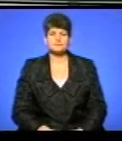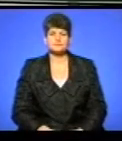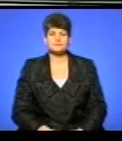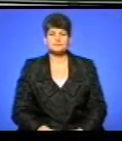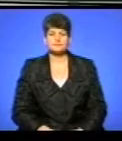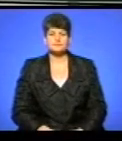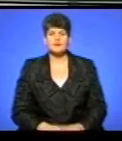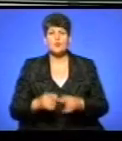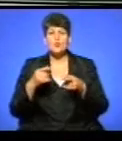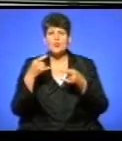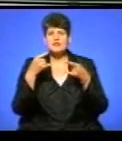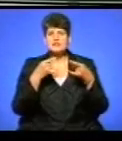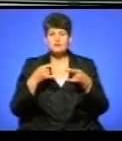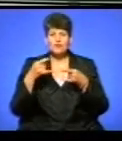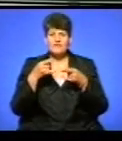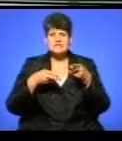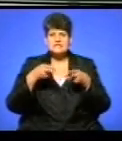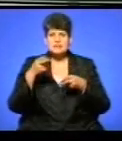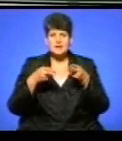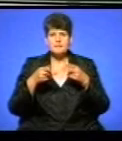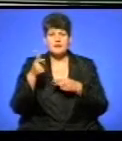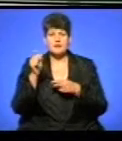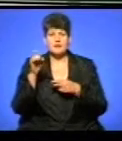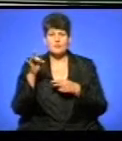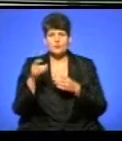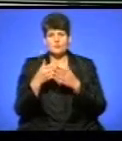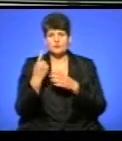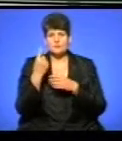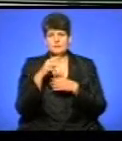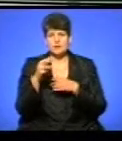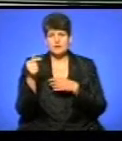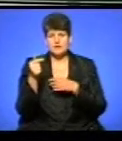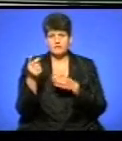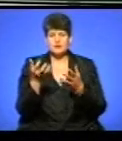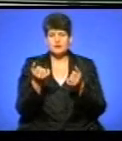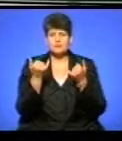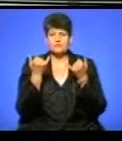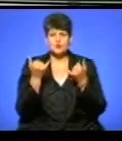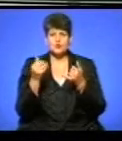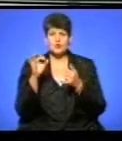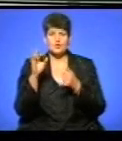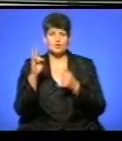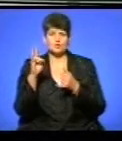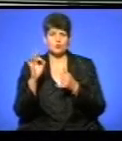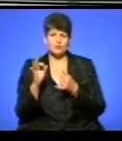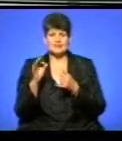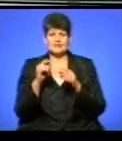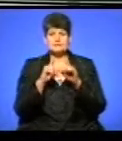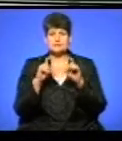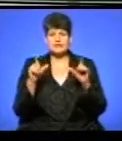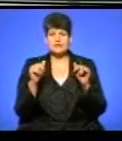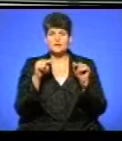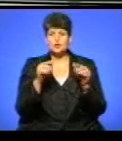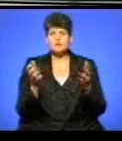Ультразвуковий скальпель «Гармонік» вартістю близько 1 мільйона гривень отримав сьогодні обласний онкологічний диспансер. Для того, щоб